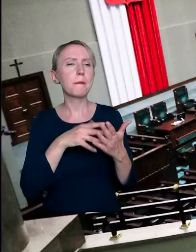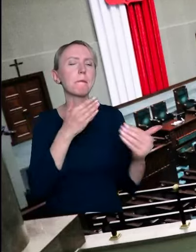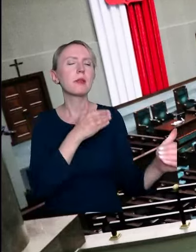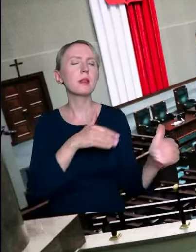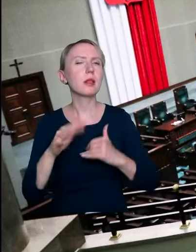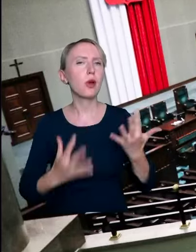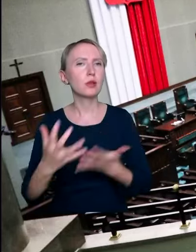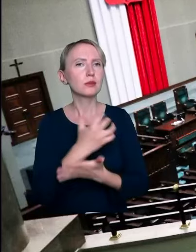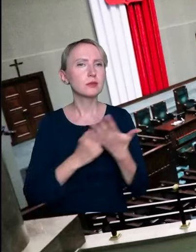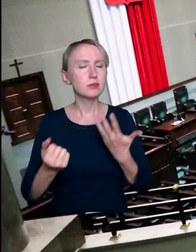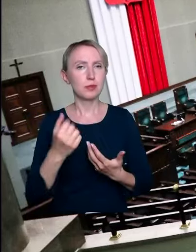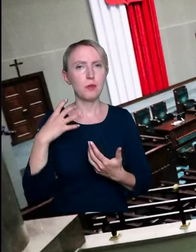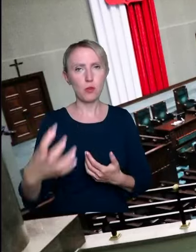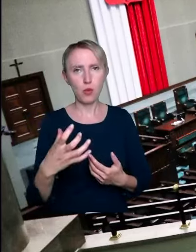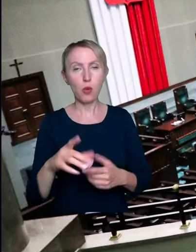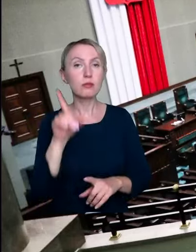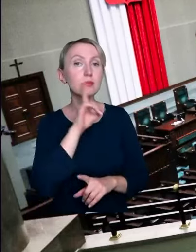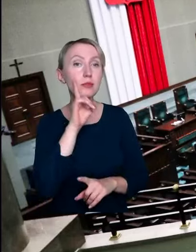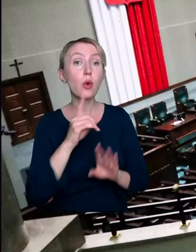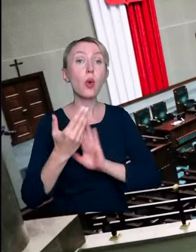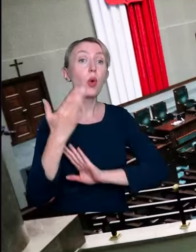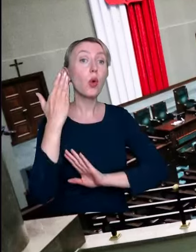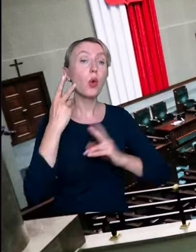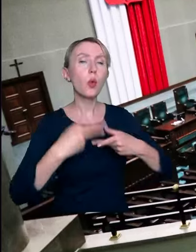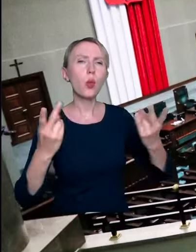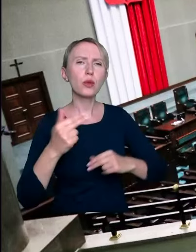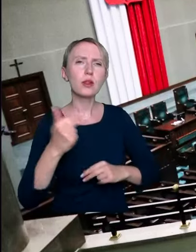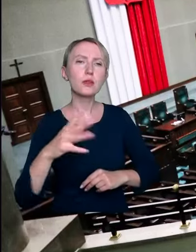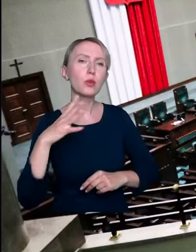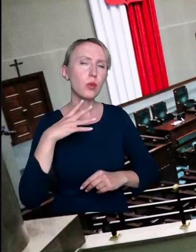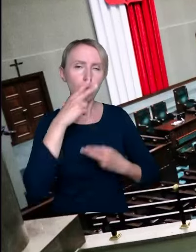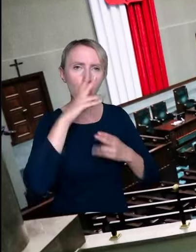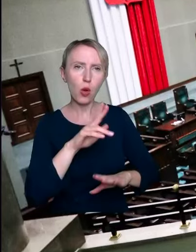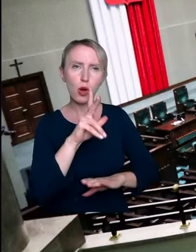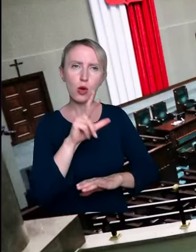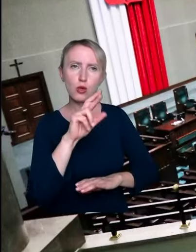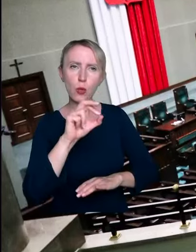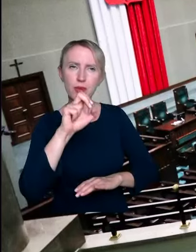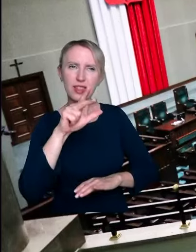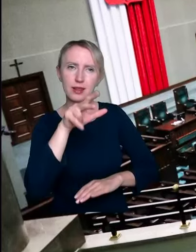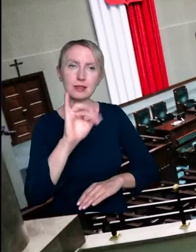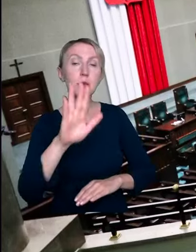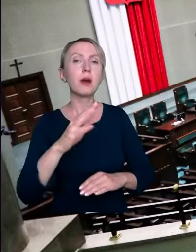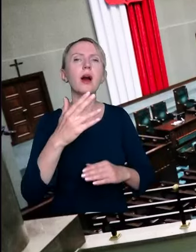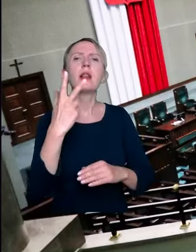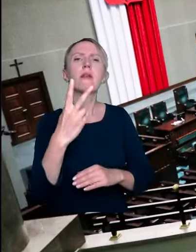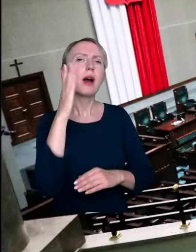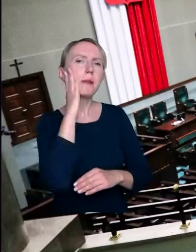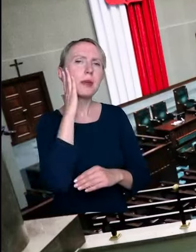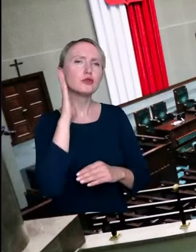programie ściśle jawne w Republice w ostatnią niedzielę, to, że z jednej strony dwa mieszkania w zeszłym roku zostały,